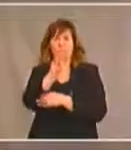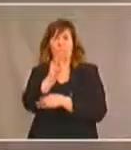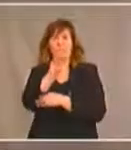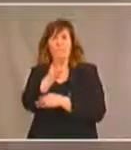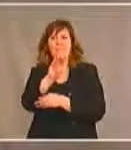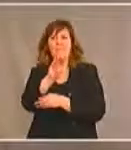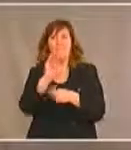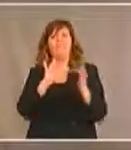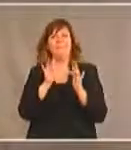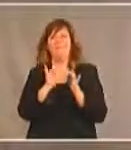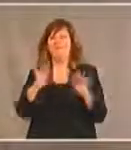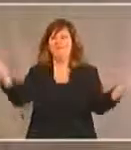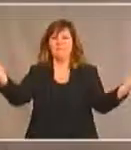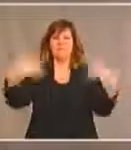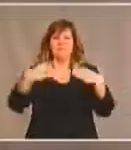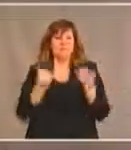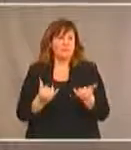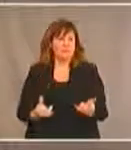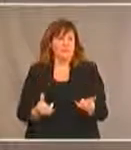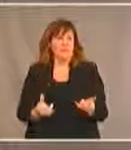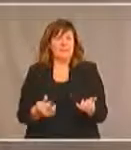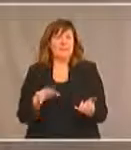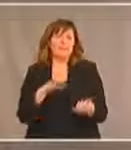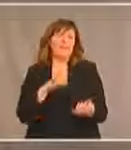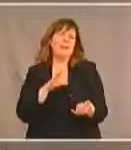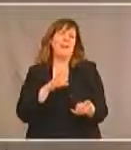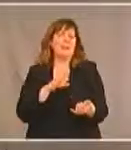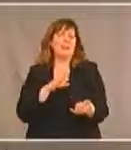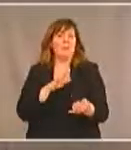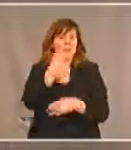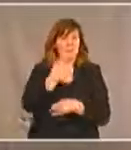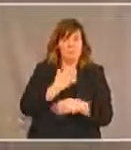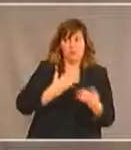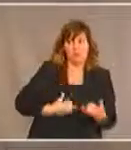commençant. Il y aura quelques autres webinaires